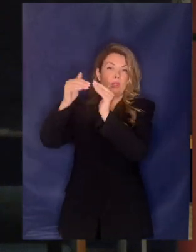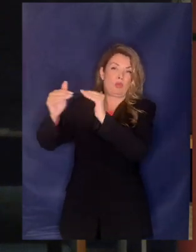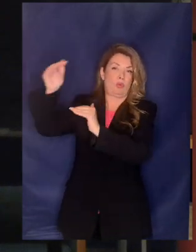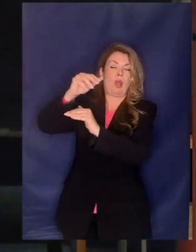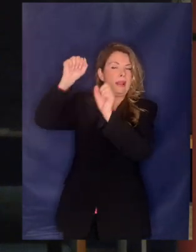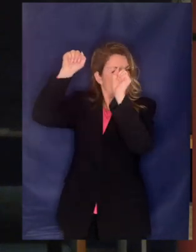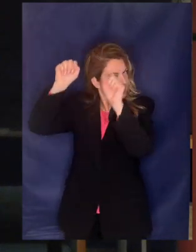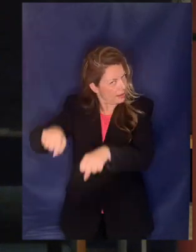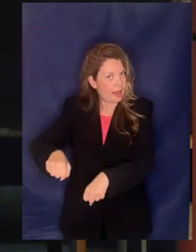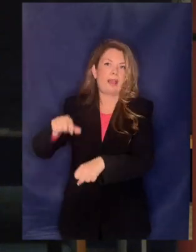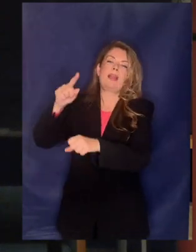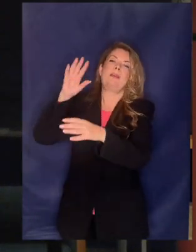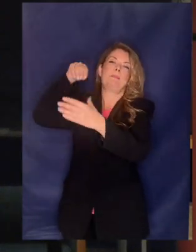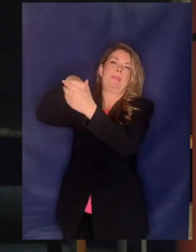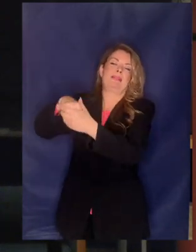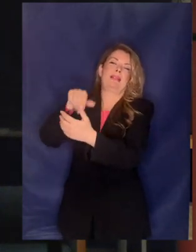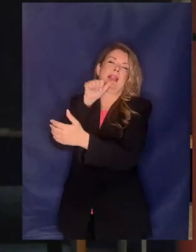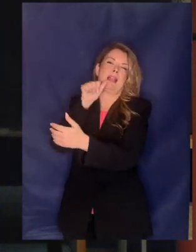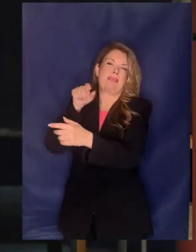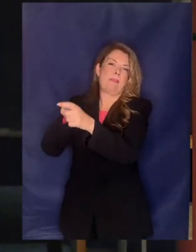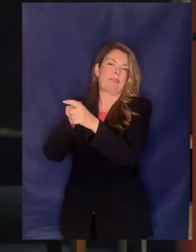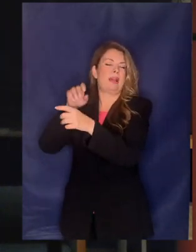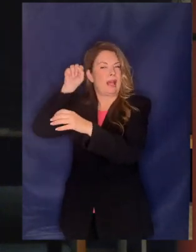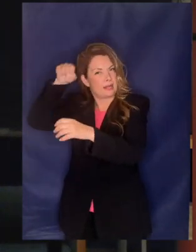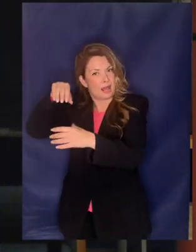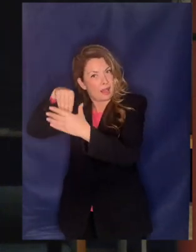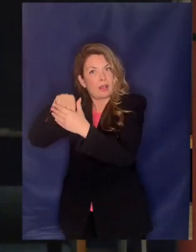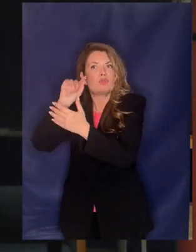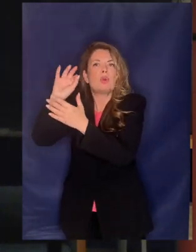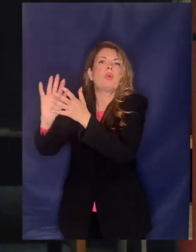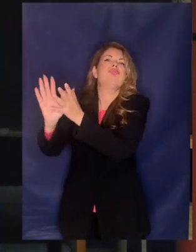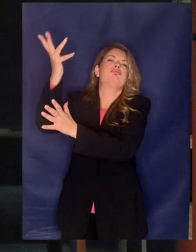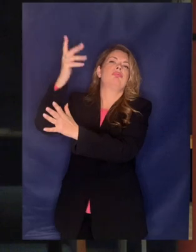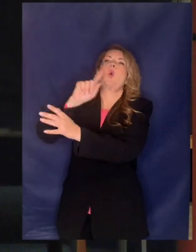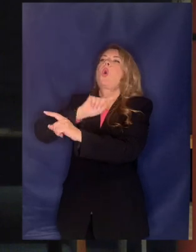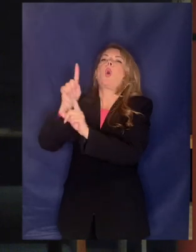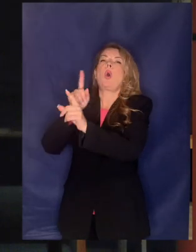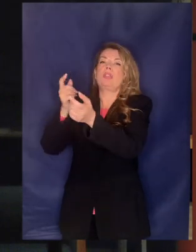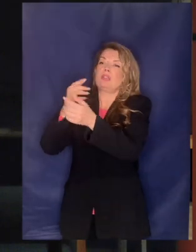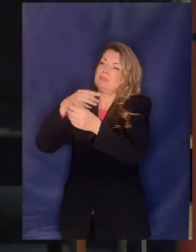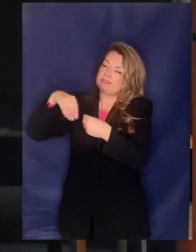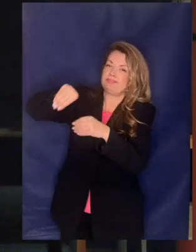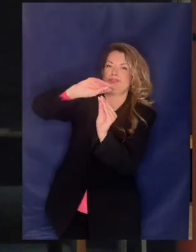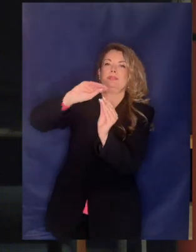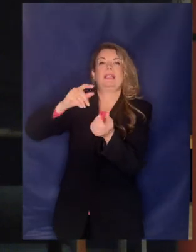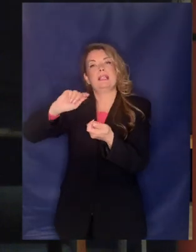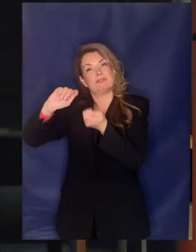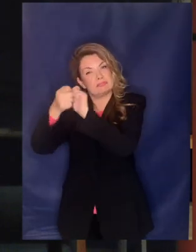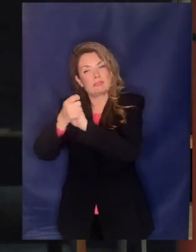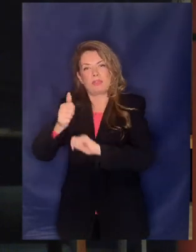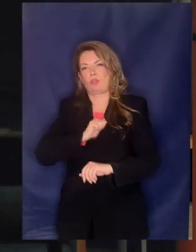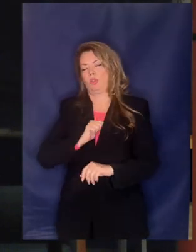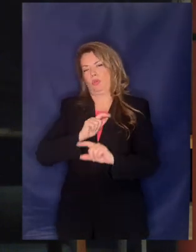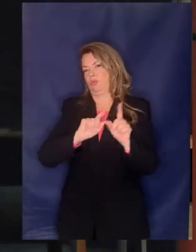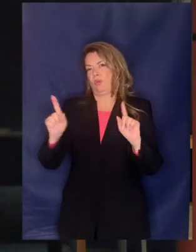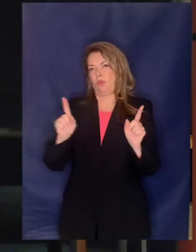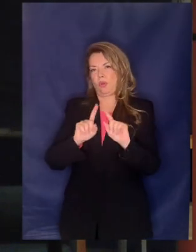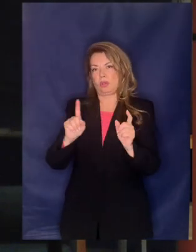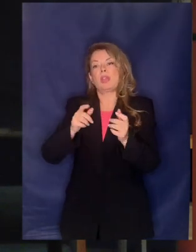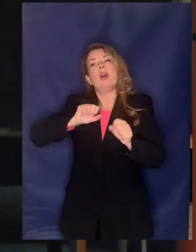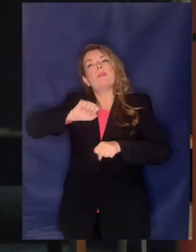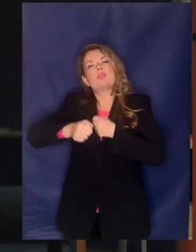συμφέρον παρότι δεν πρόκειται να διατικοποιηθεί η ΕΔΑΤ επιδιώκει παράλληλα και άλλο οικονομικό σκαπού προσπαθεί δηλαδή να